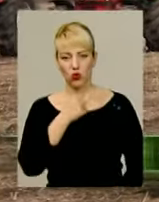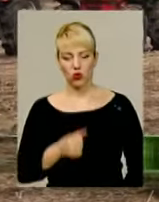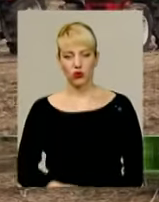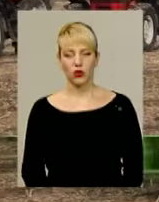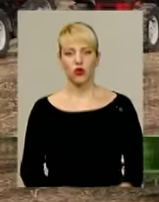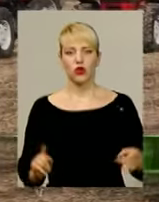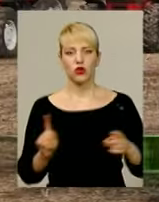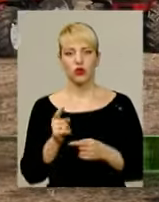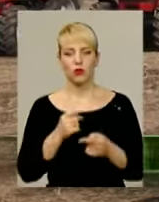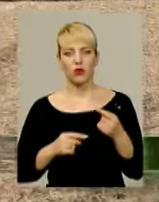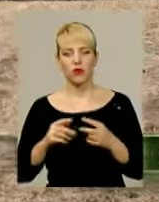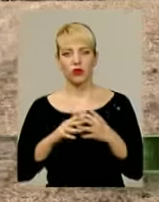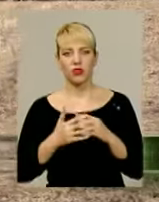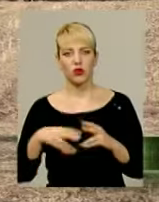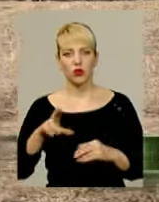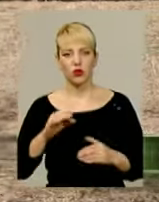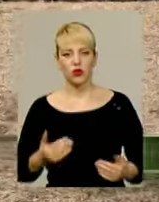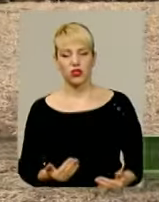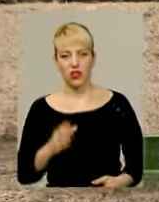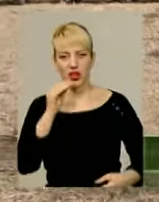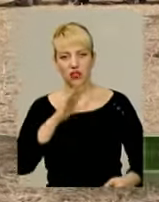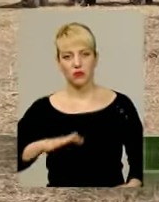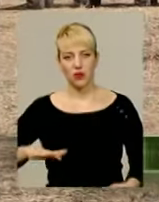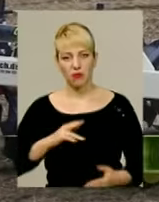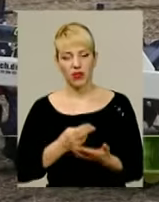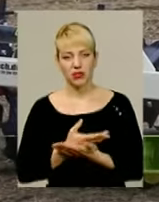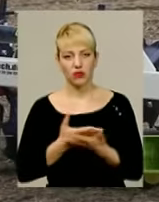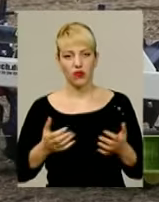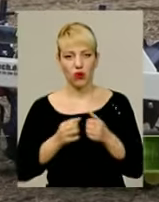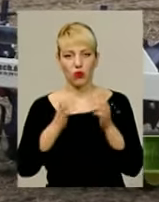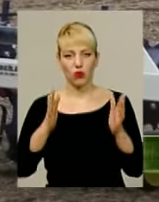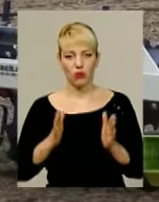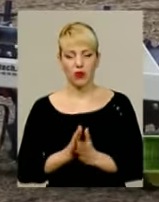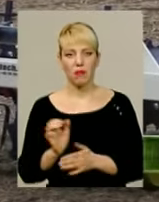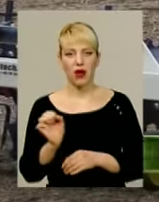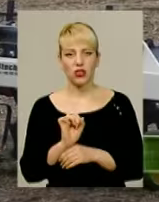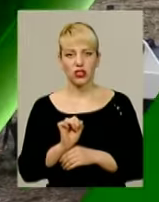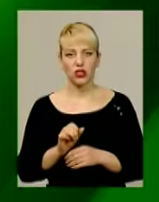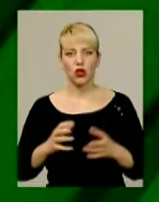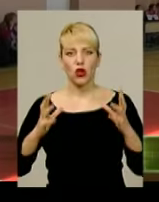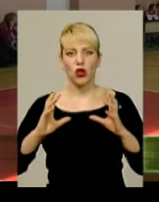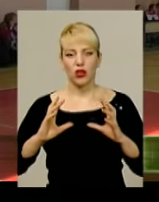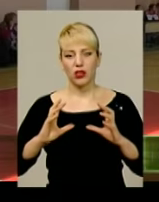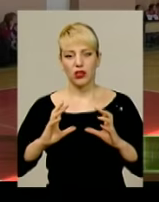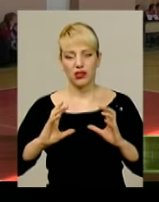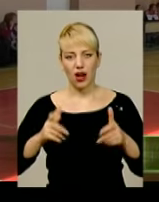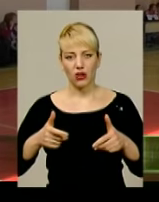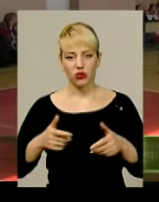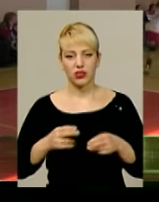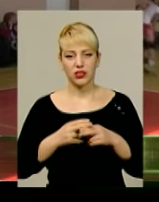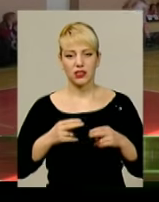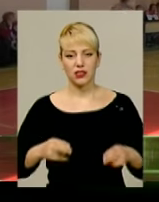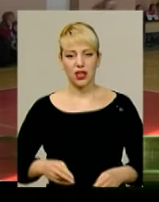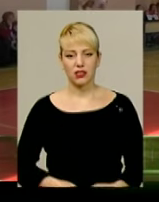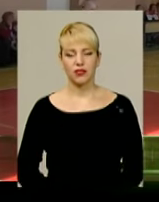Щоб повернути село до життя, на Шепетівщині презентували комплекс машинно-тракторних станцій. Новини спорту.